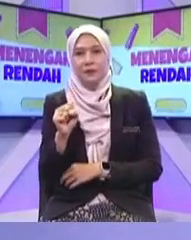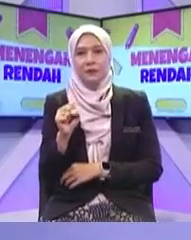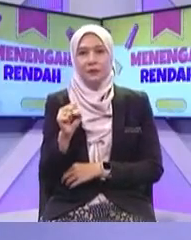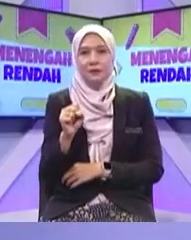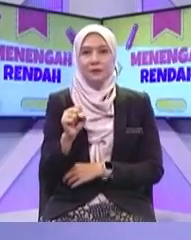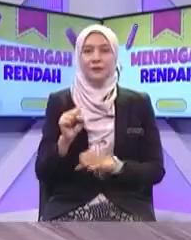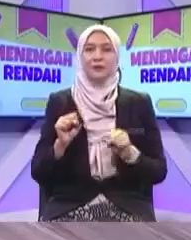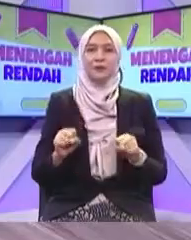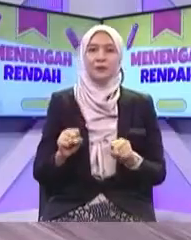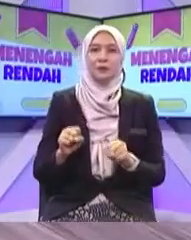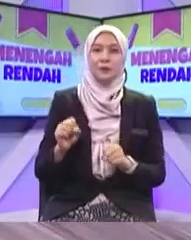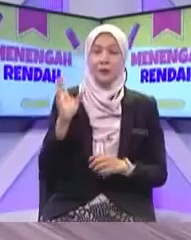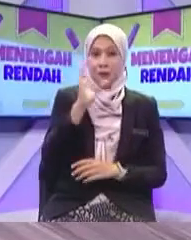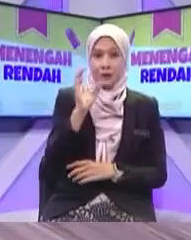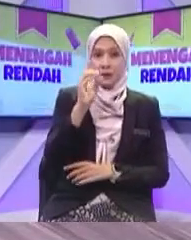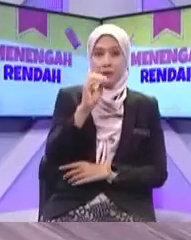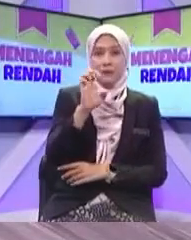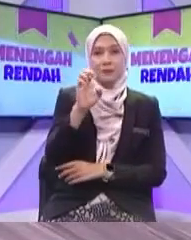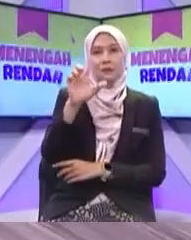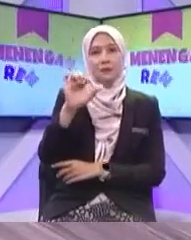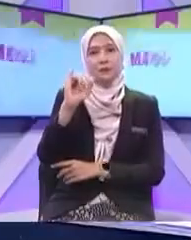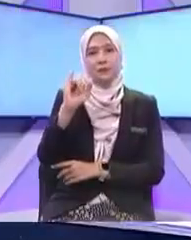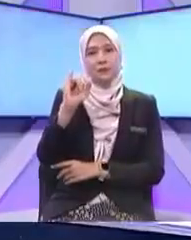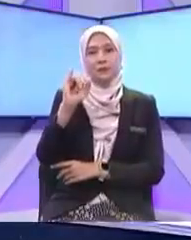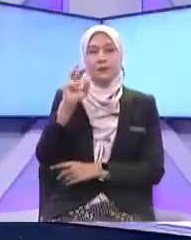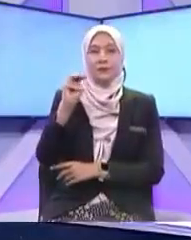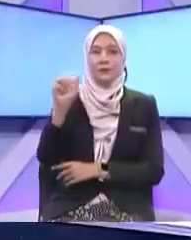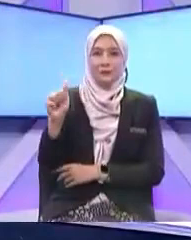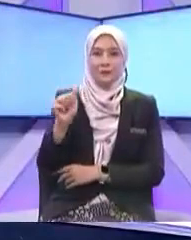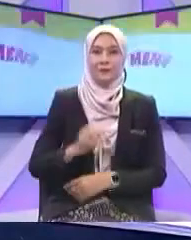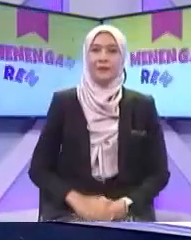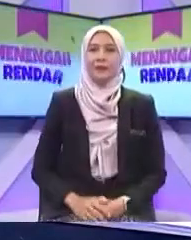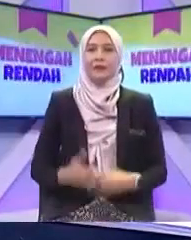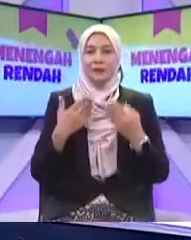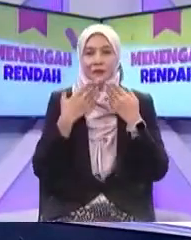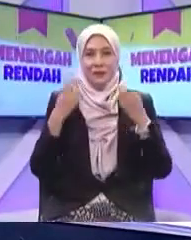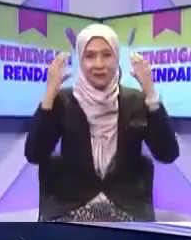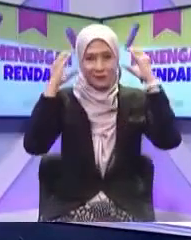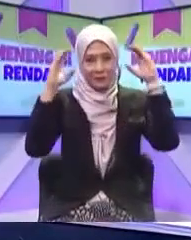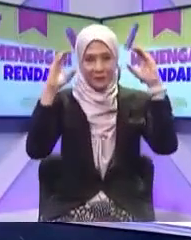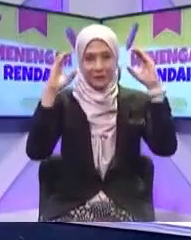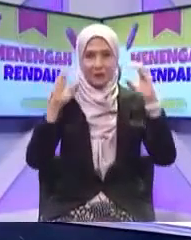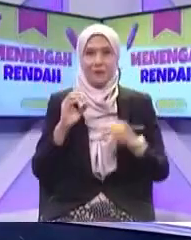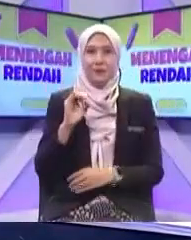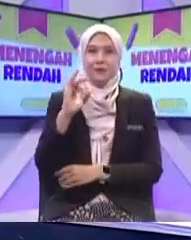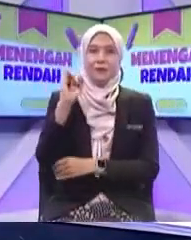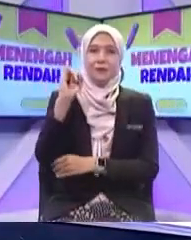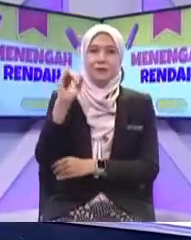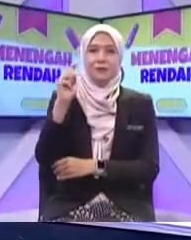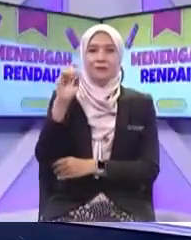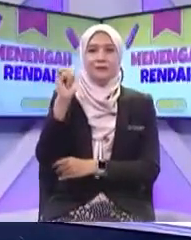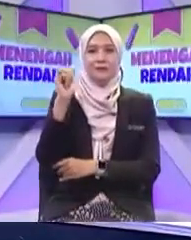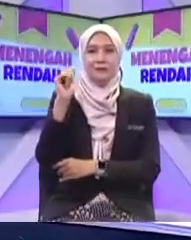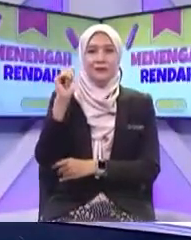ok terima kasih banyak-banyak kepada cikgu Muhammad Khairul Fitri Ahmad dari SMK Sulaiman Bentong Pahang dan terima kasih juga kepada